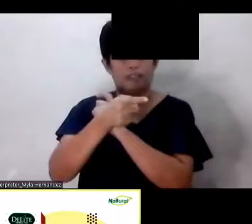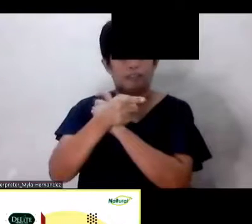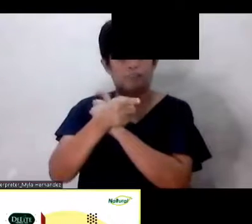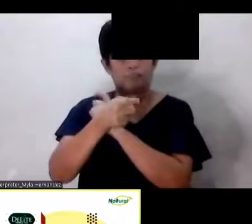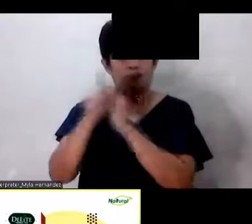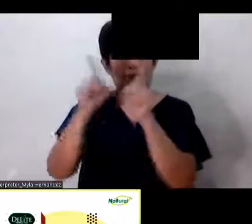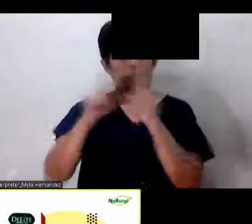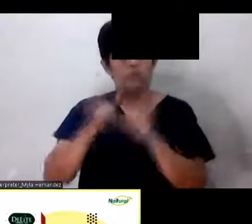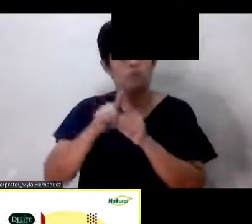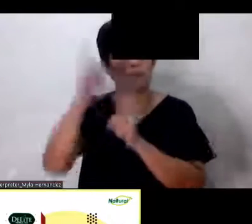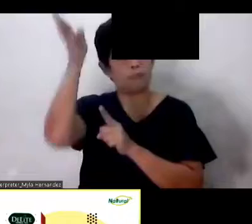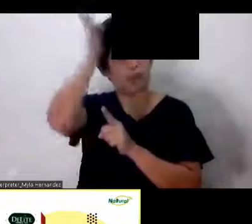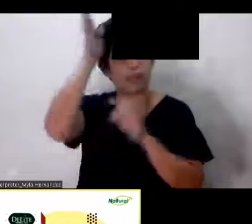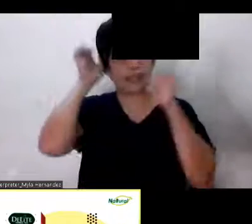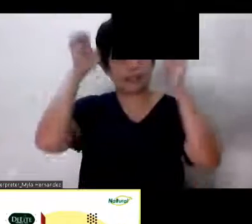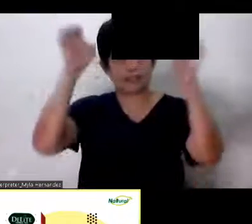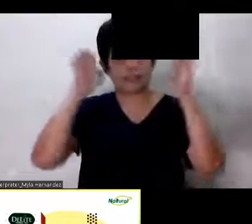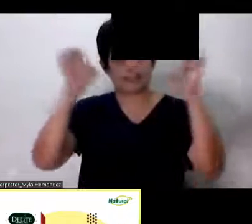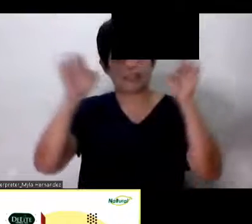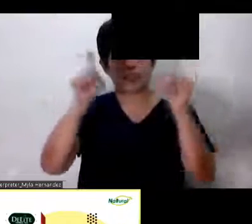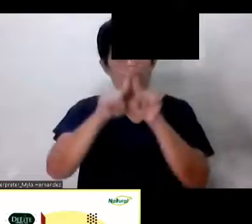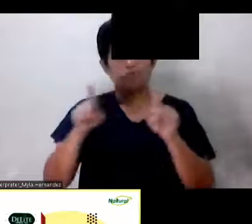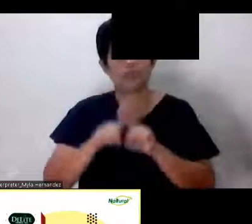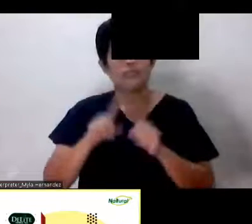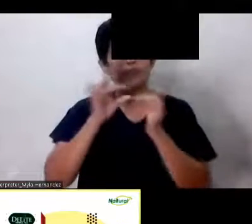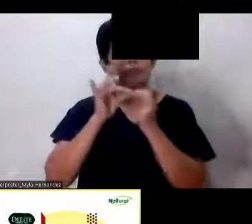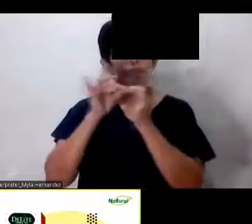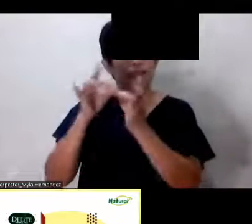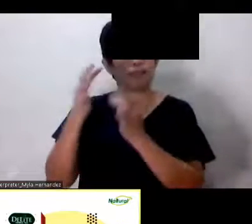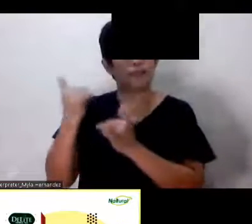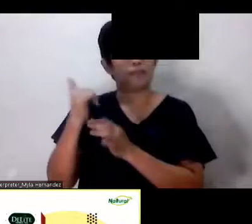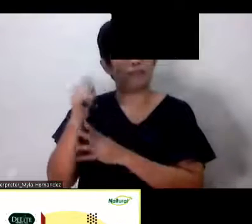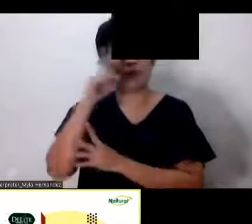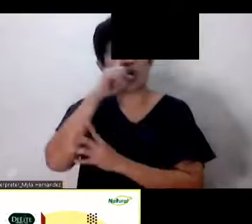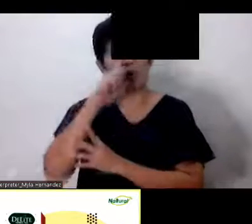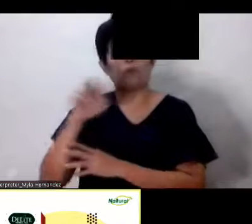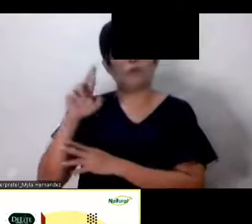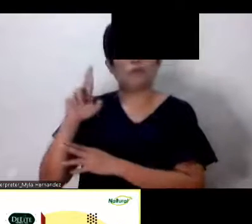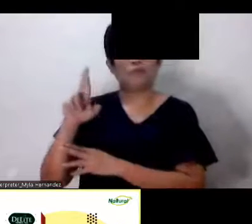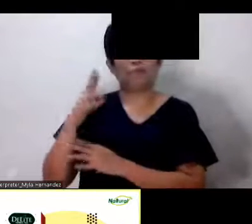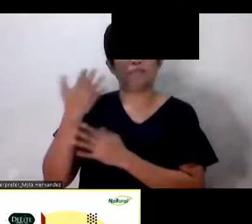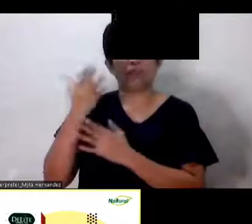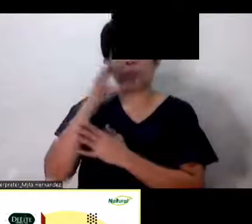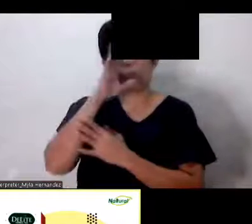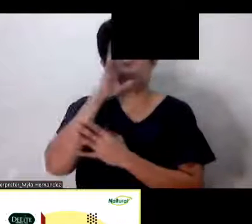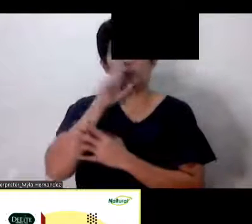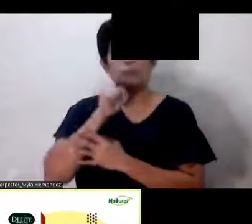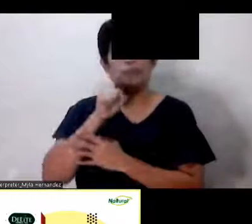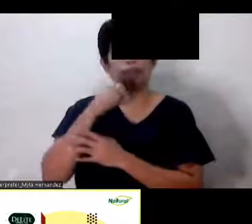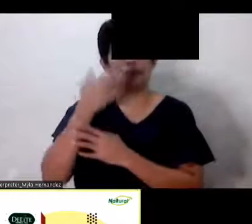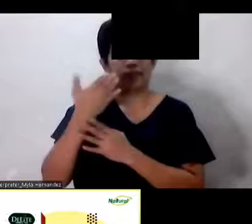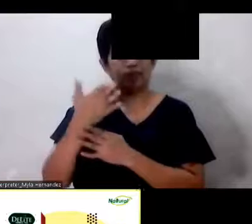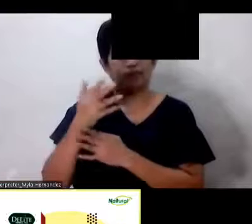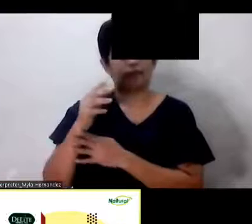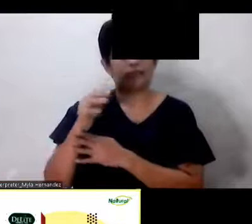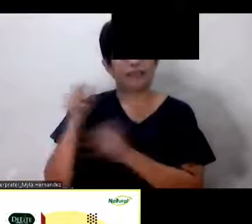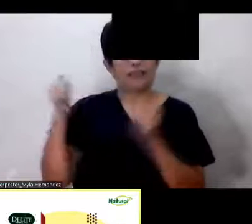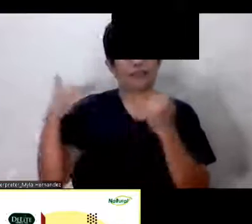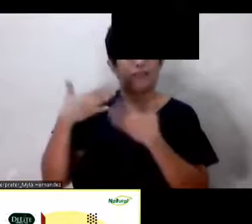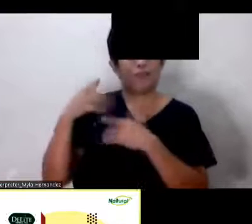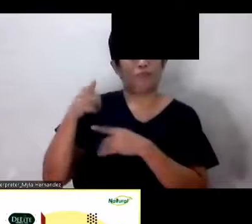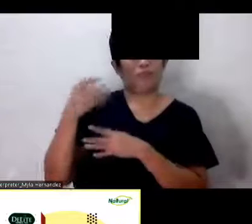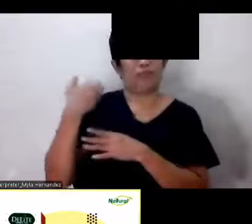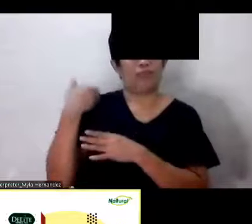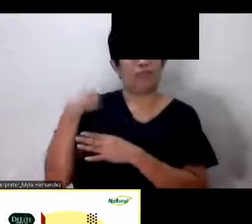Diba? Na-exercise rin ang utak natin. Lalo na sa mga nakakatanda na takot magkaroon ng demensya. That's a good way to